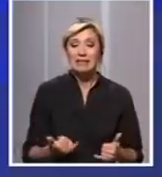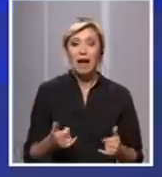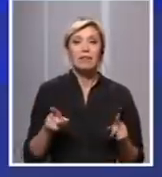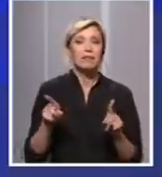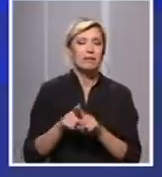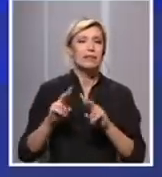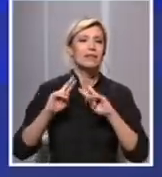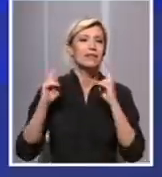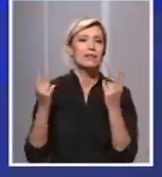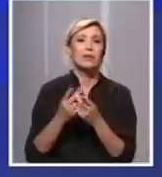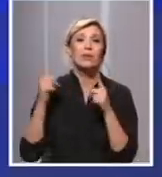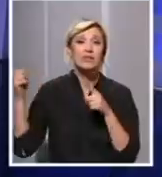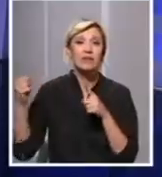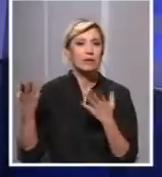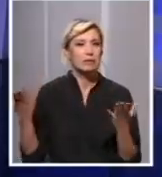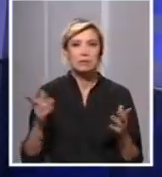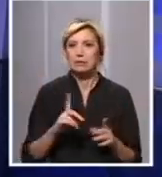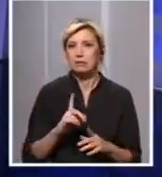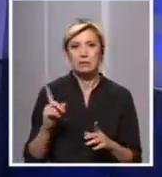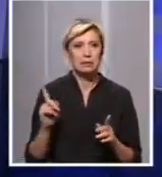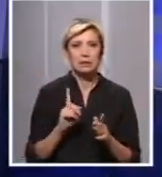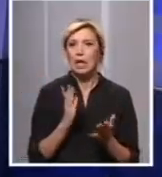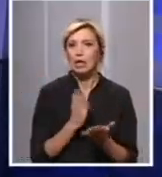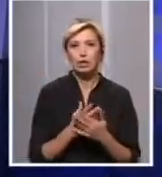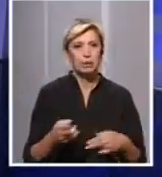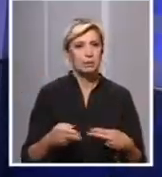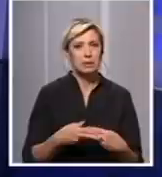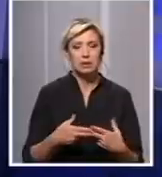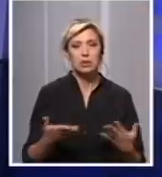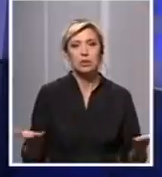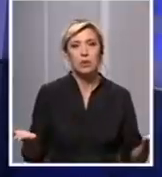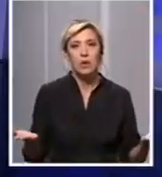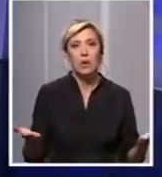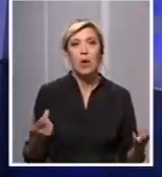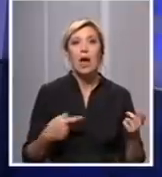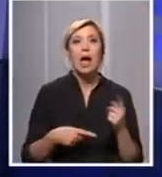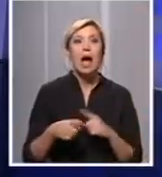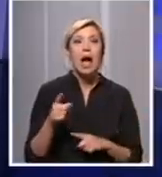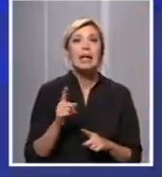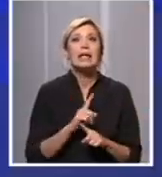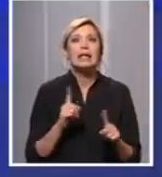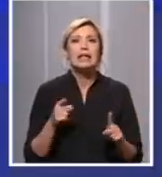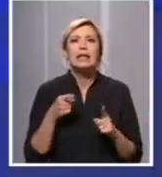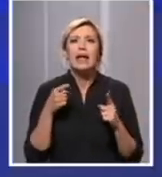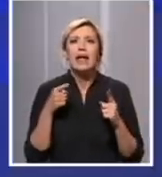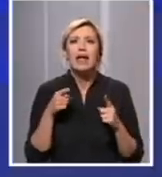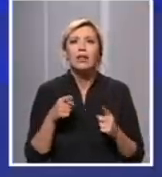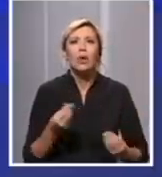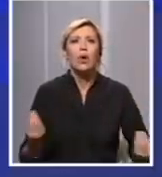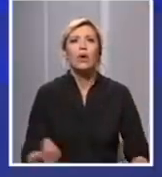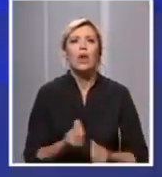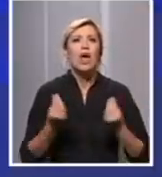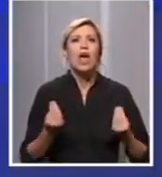populacija, daleko smo od toga, vidimo. Ali, opet napominjemo, nije to ništa toliko teško da